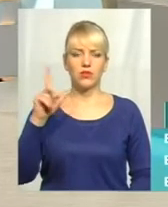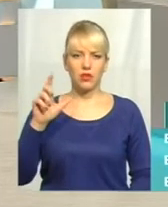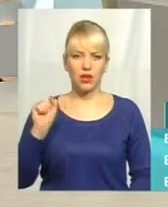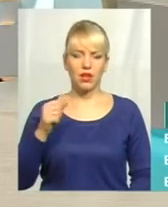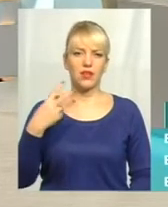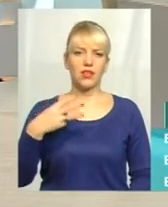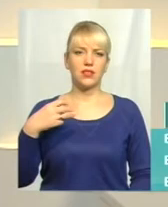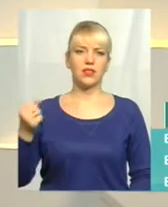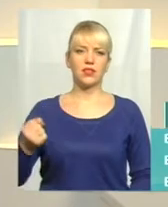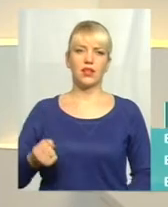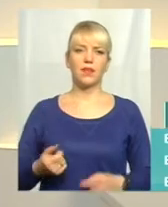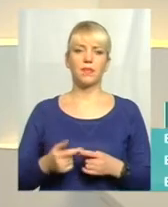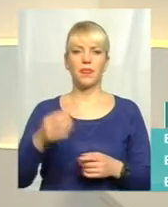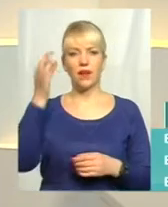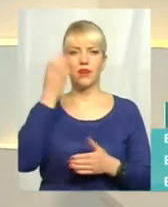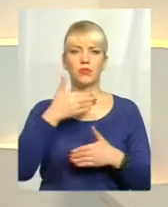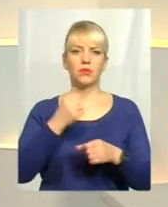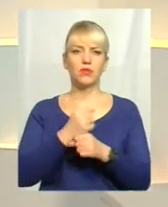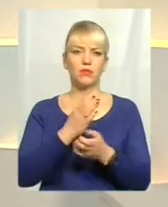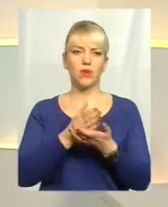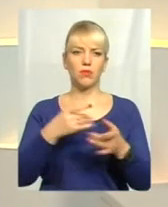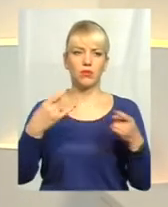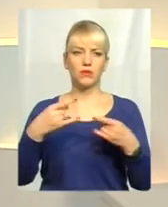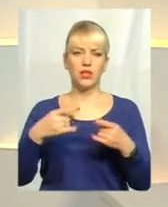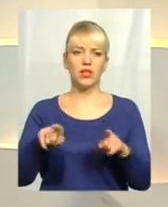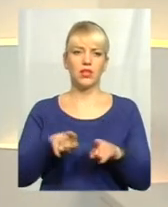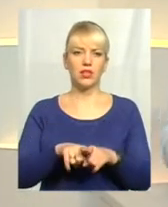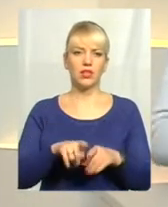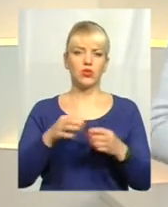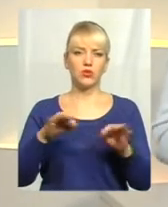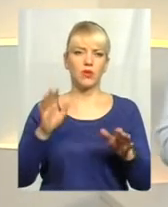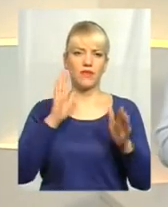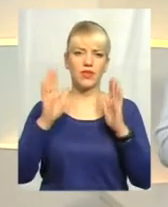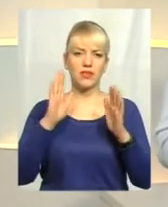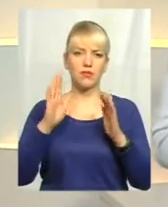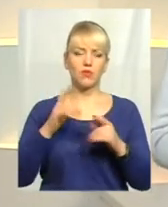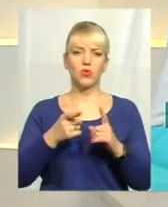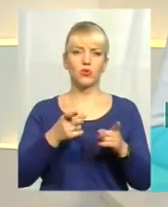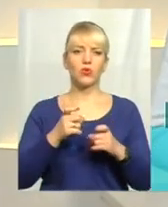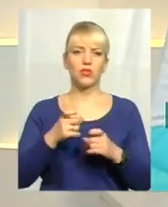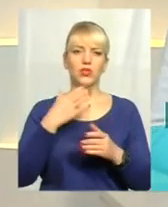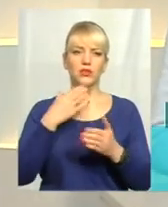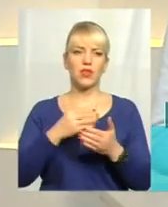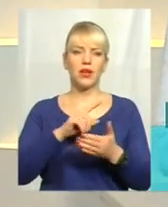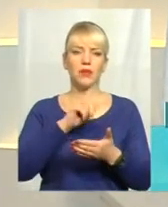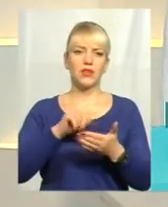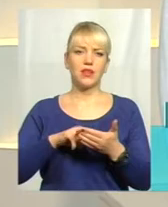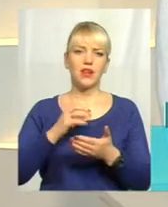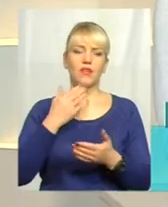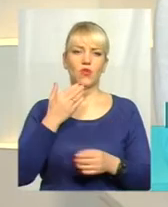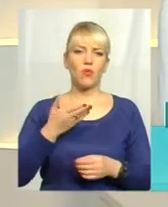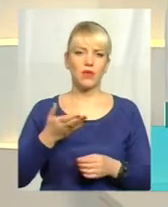Нагадую, ми працюємо в прямому ефірі, також доступні в мережі Фейсбук. Долучайтесь, будь ласка, ставте свої питання в коментарях, а ми